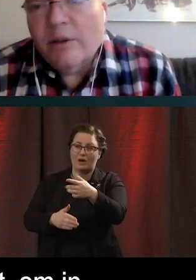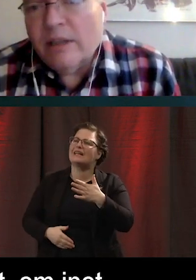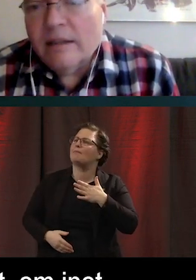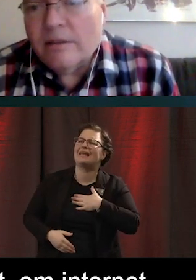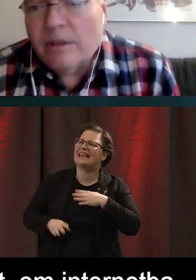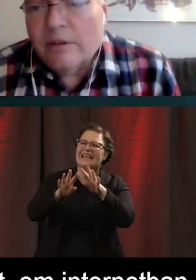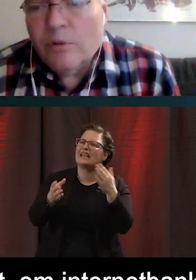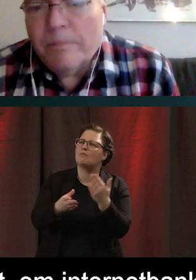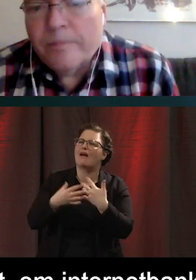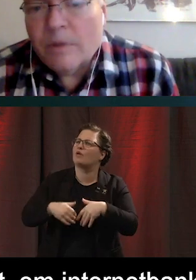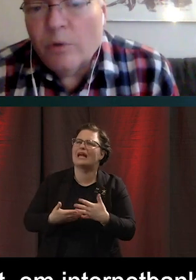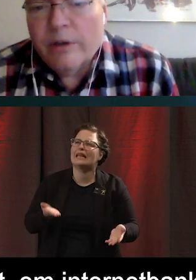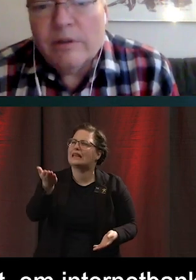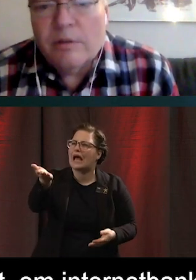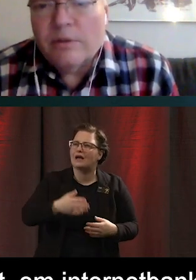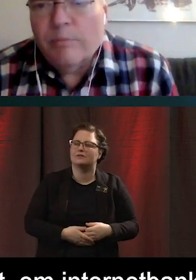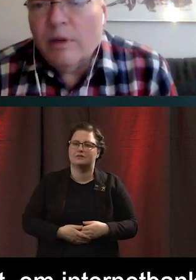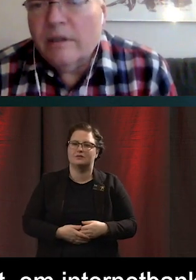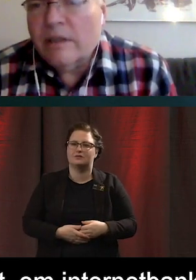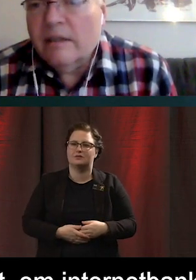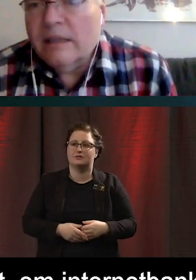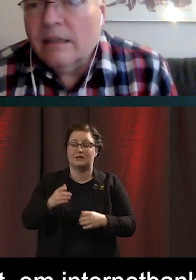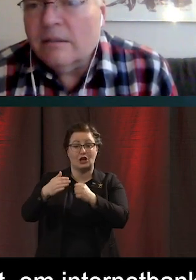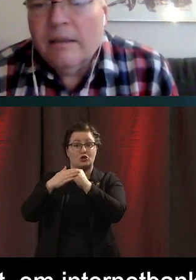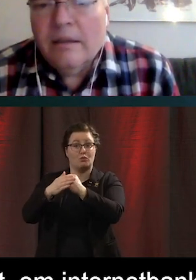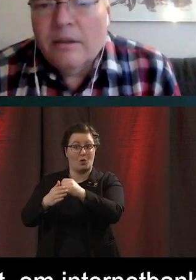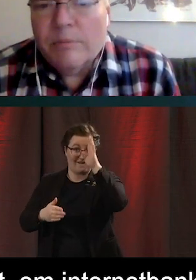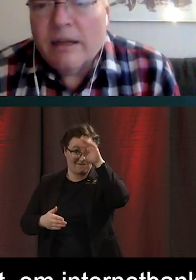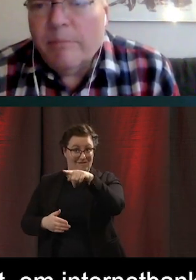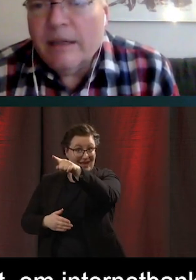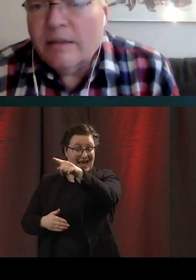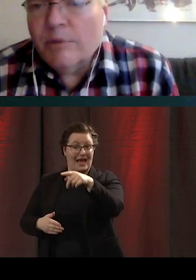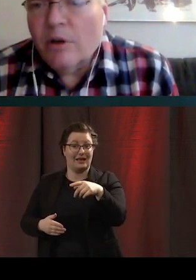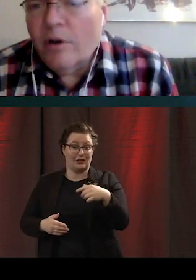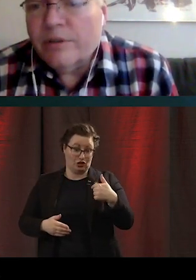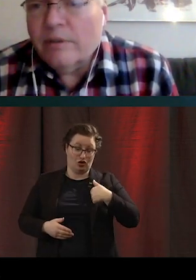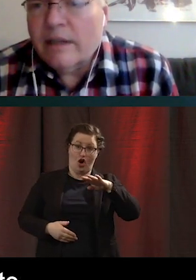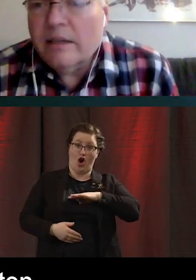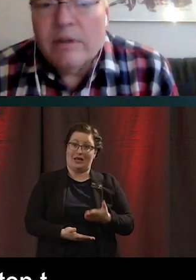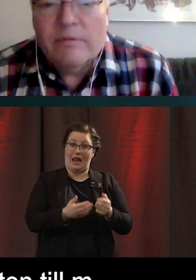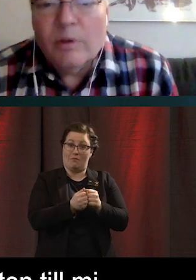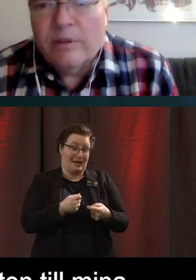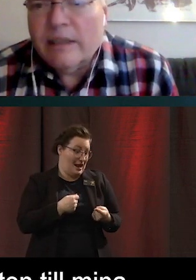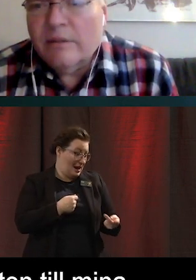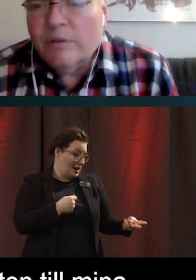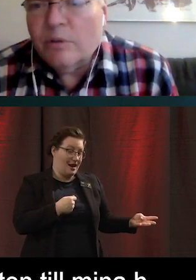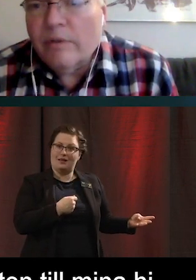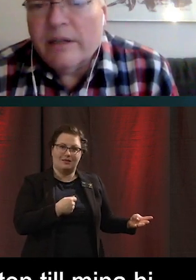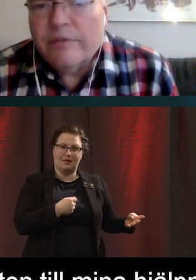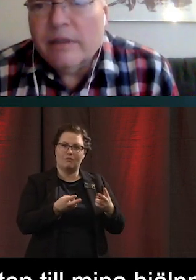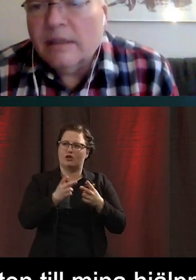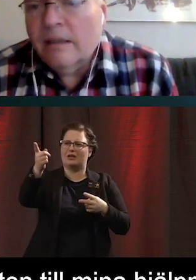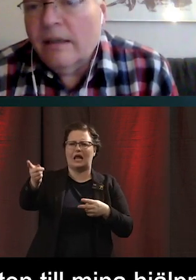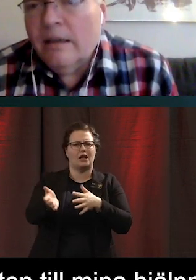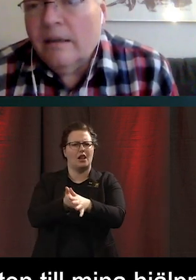Eller något annat sånt där. Då är det ju inte så att supporten känner till de hjälpmedel som jag har. Så då kan det vara svårt att riktigt förstå